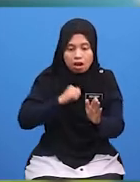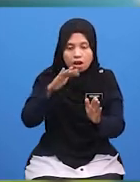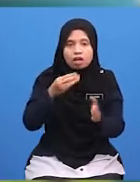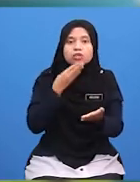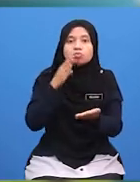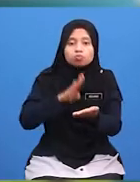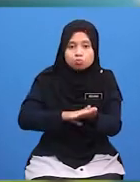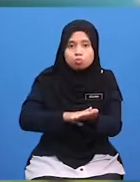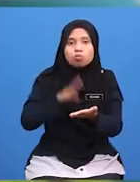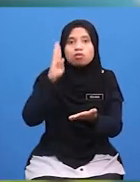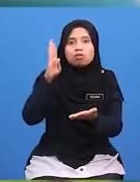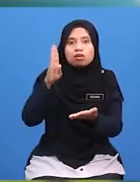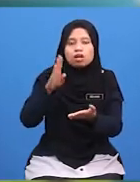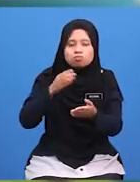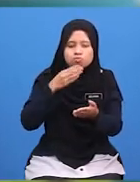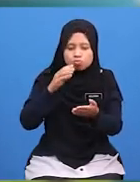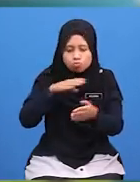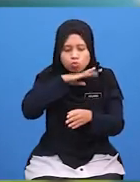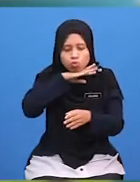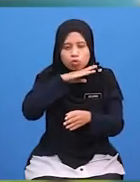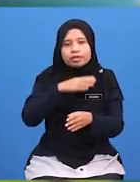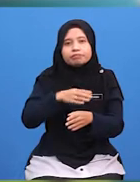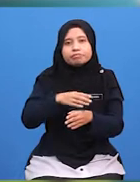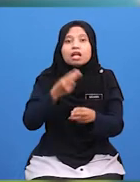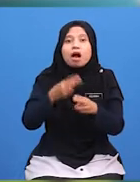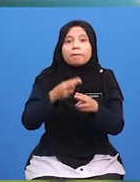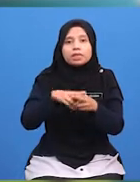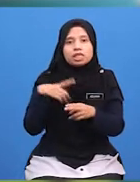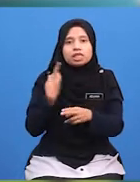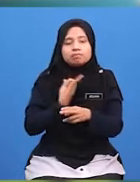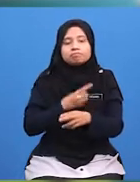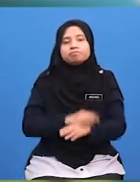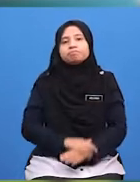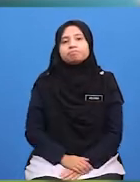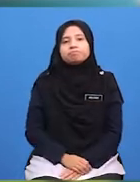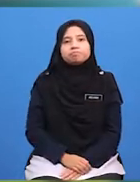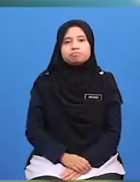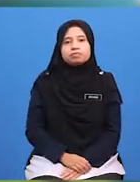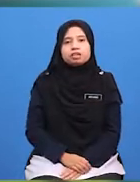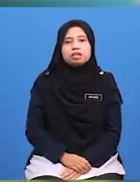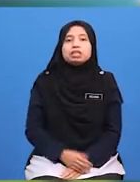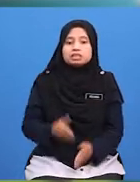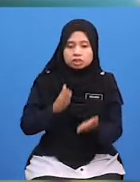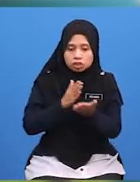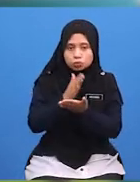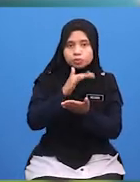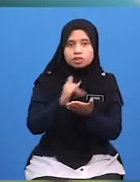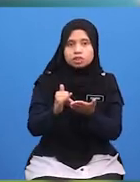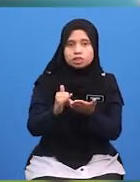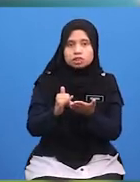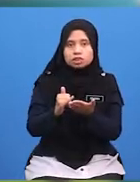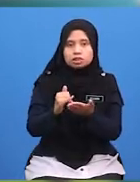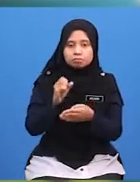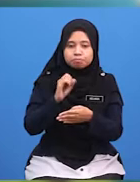Buruk Ini Akan Menjemarkan Nama Dan Maruah Kita Dalam Kalangan Masyarakat Seterusnya